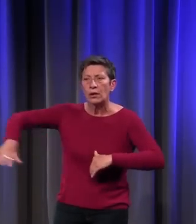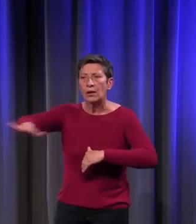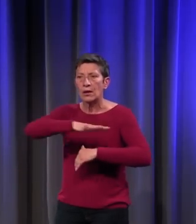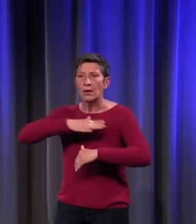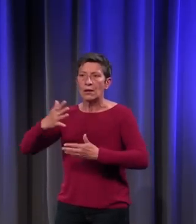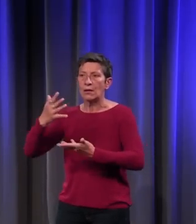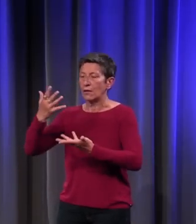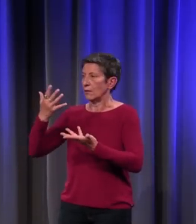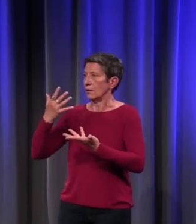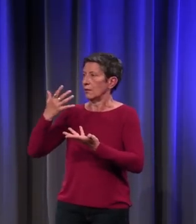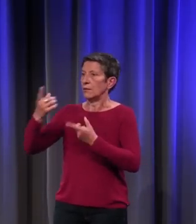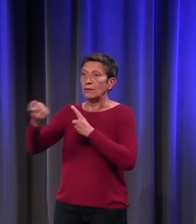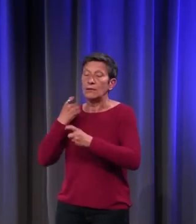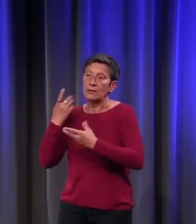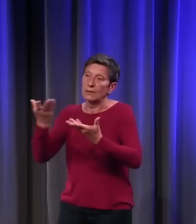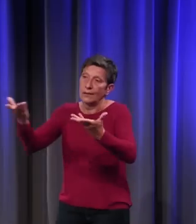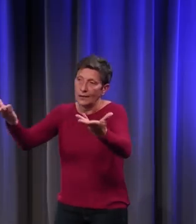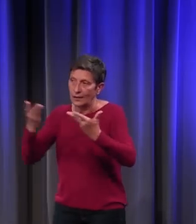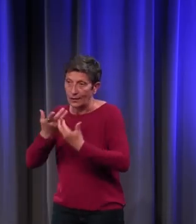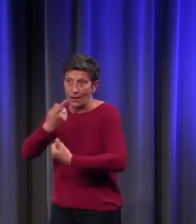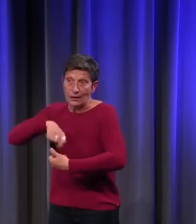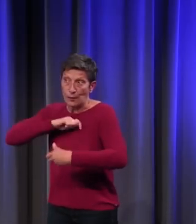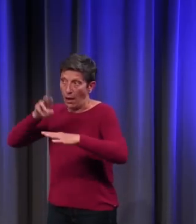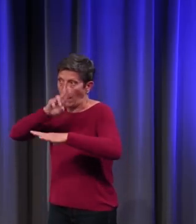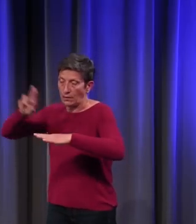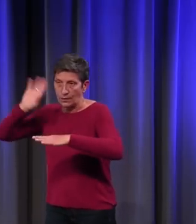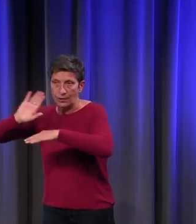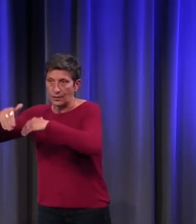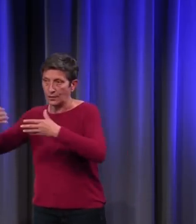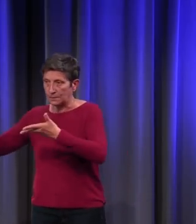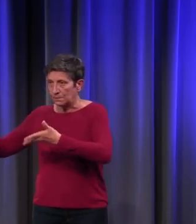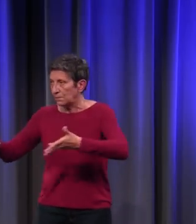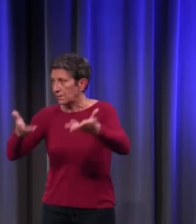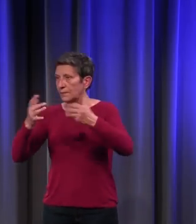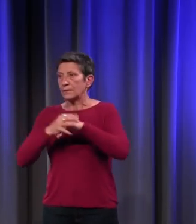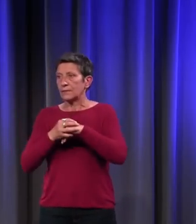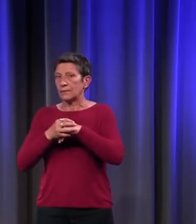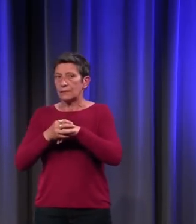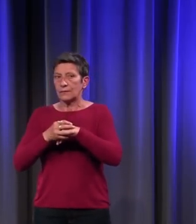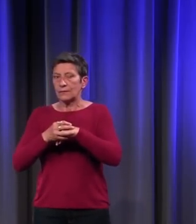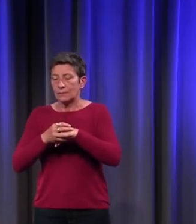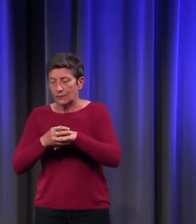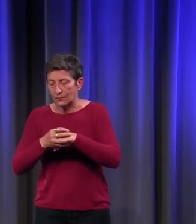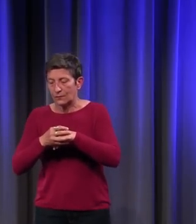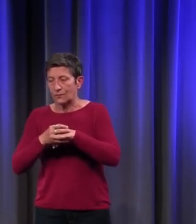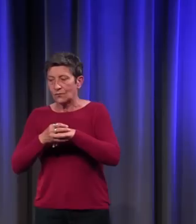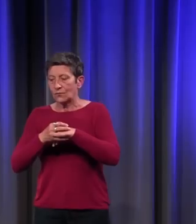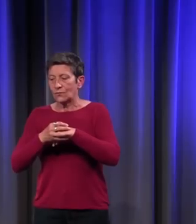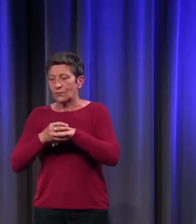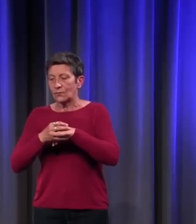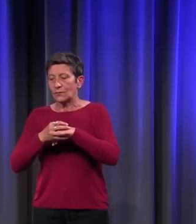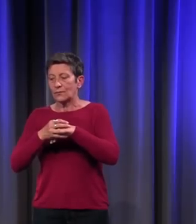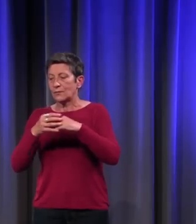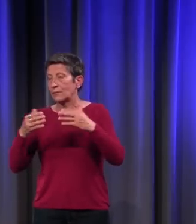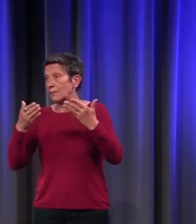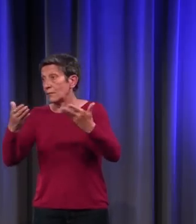la cour d'Espagne, Charles le Téméraire, ça passe à Charles Quint, de manière plus ou moins directe. comme